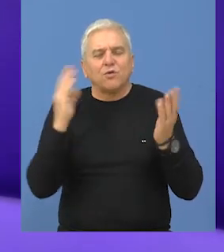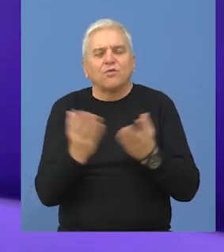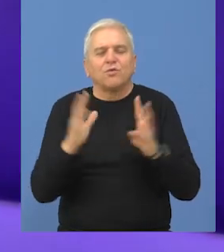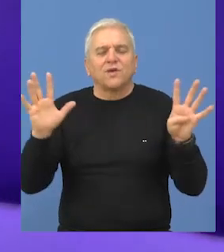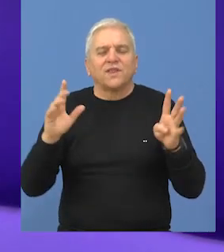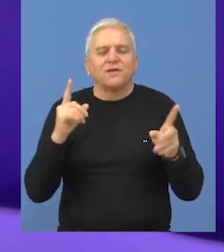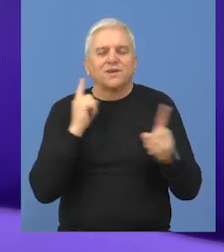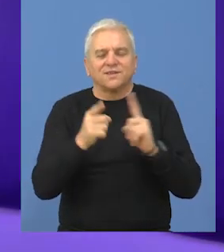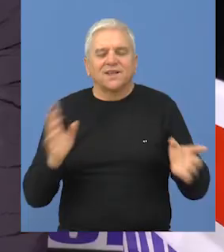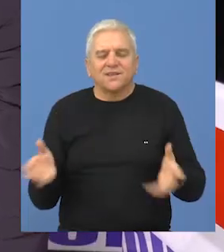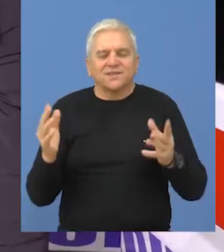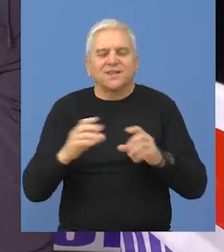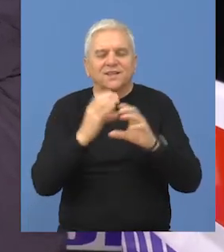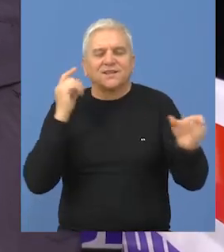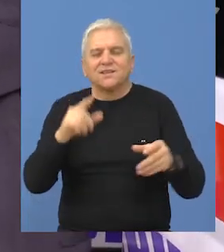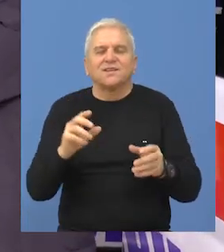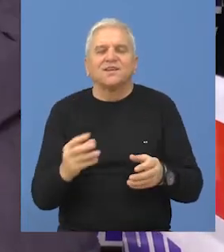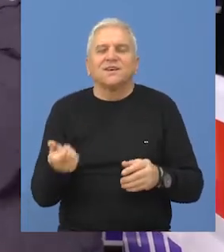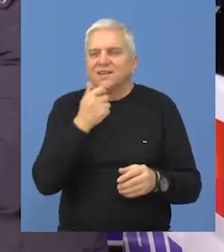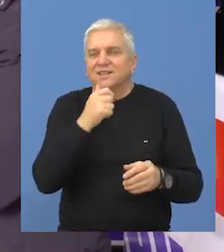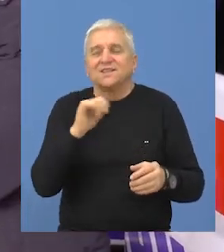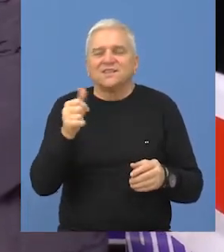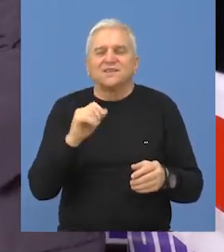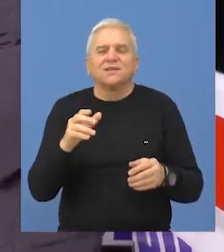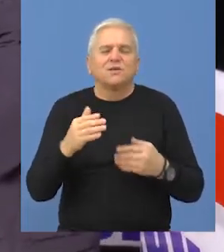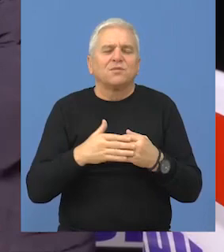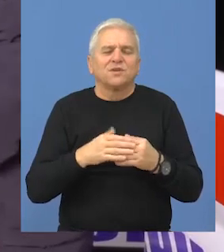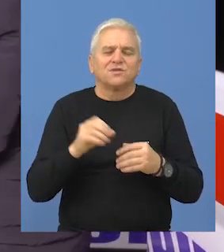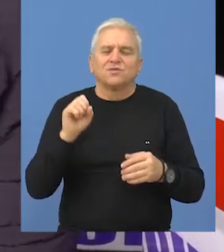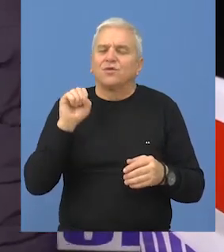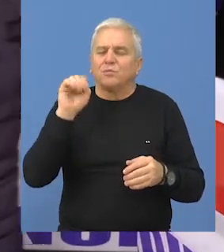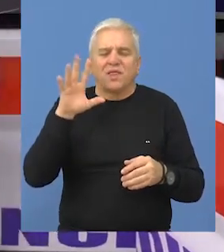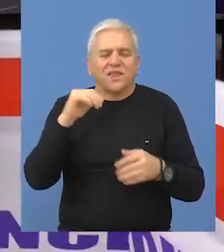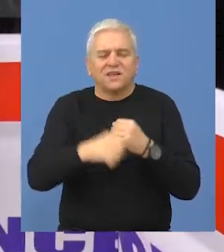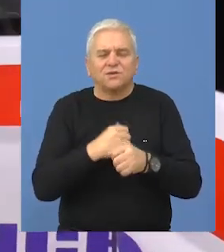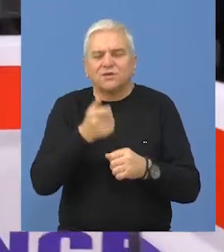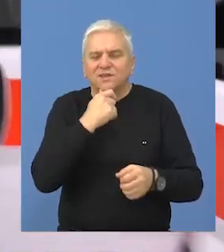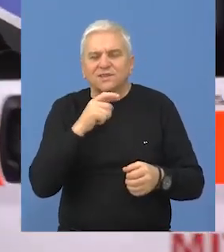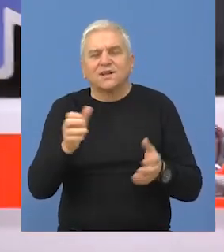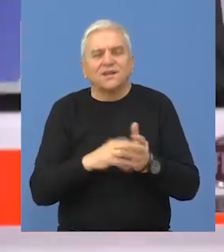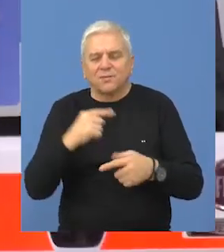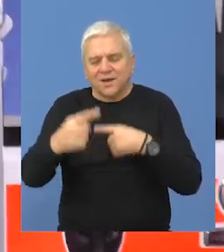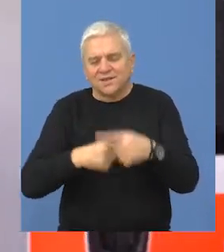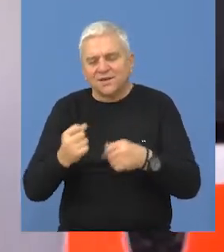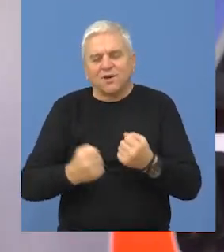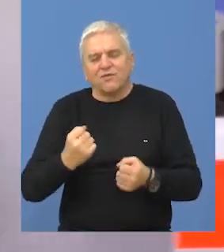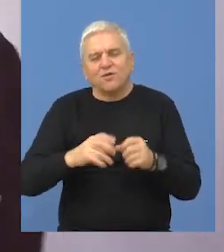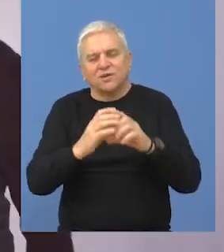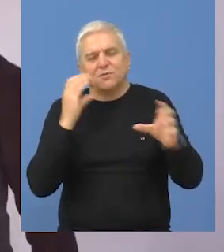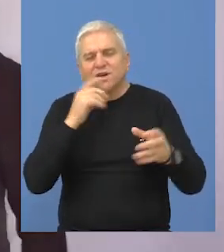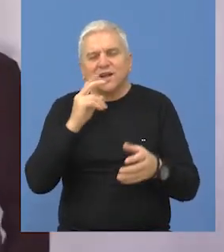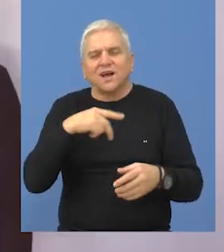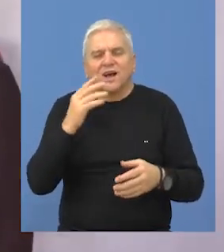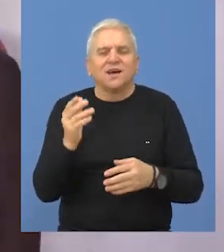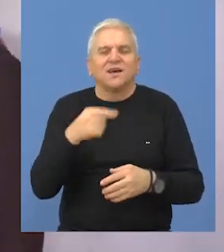poseduje ukupno devet saniteta, većina tih vozila stare oko deceniju i po, zbog čega je neophodna obnova tog voznog